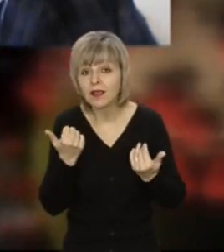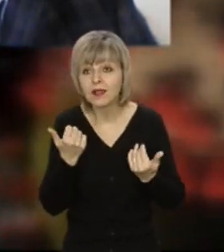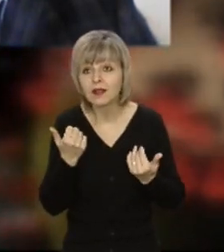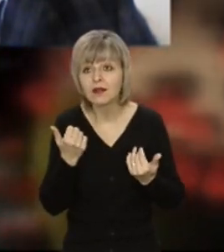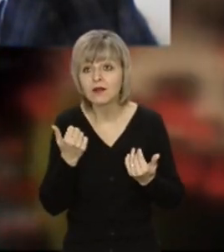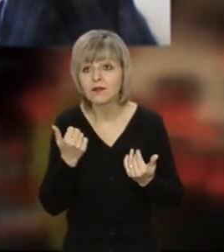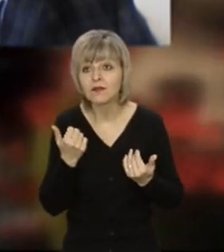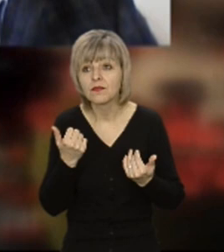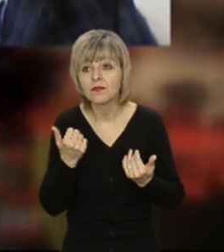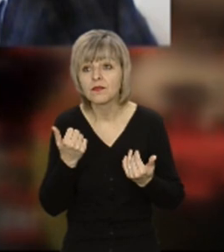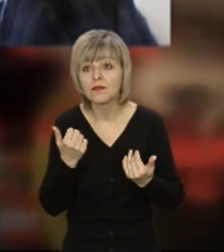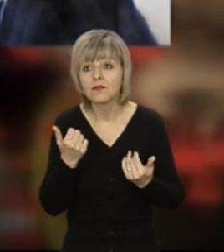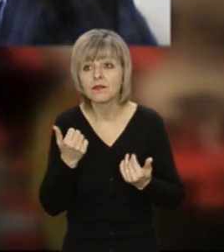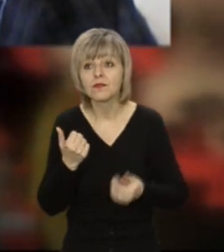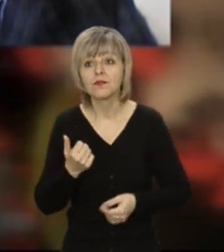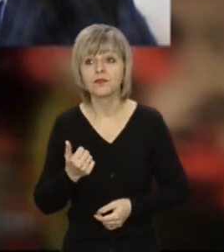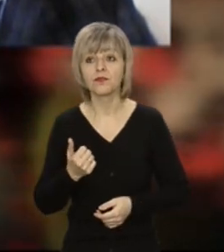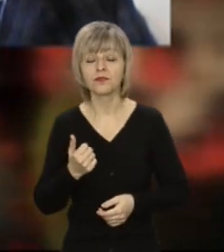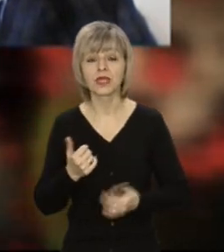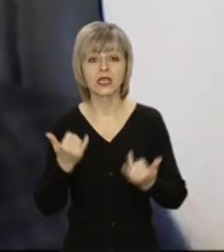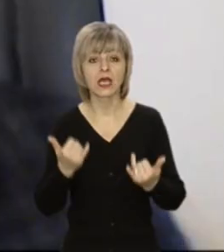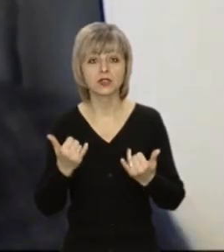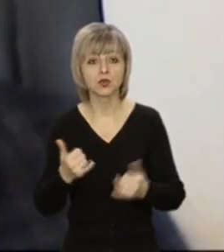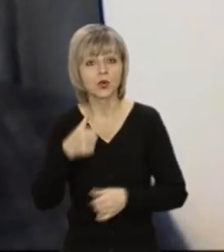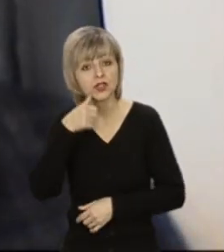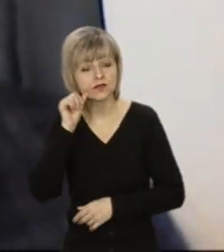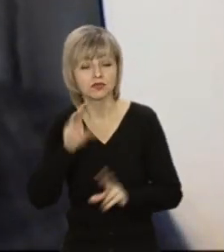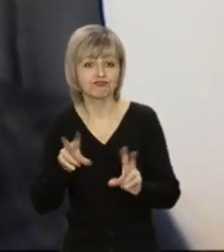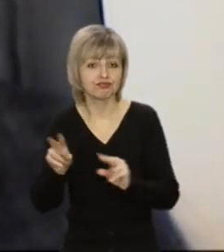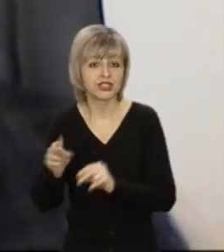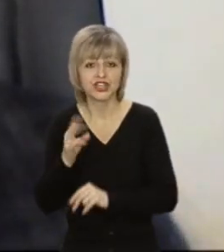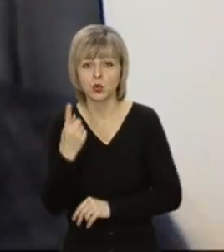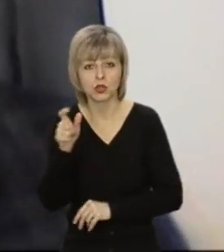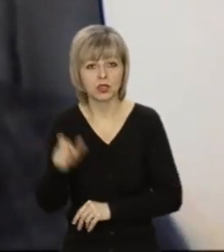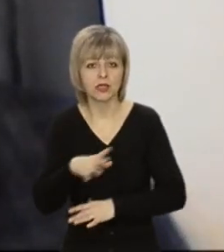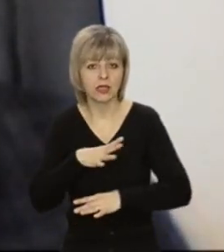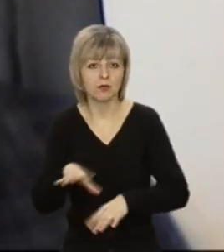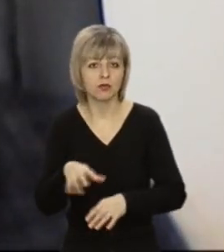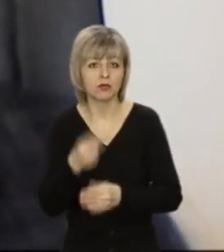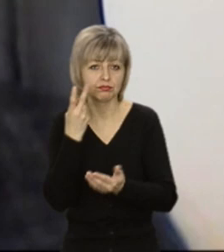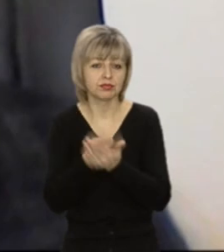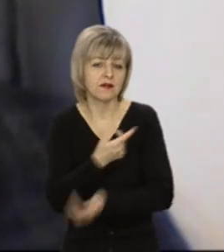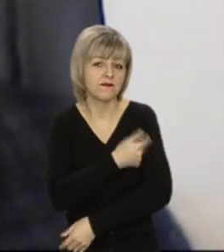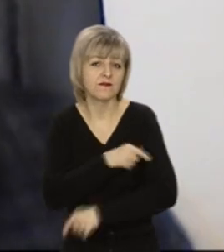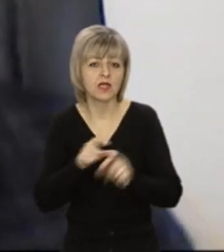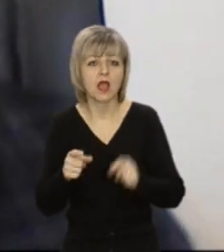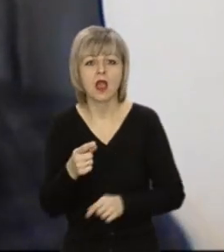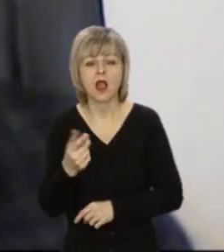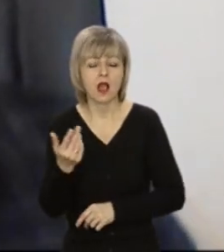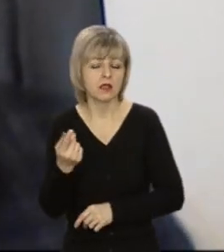обстрію, яка обслуговує Морщин, от на сьогодні і вчора, слава Богу, жодної людини не було в лікарні. Але